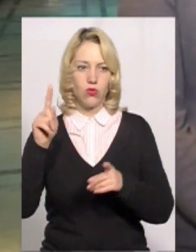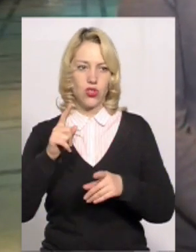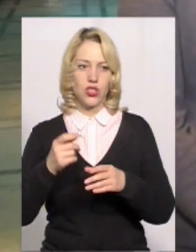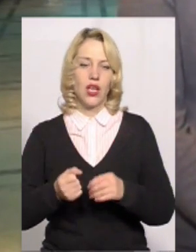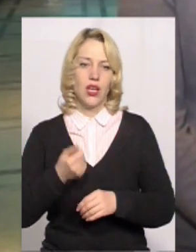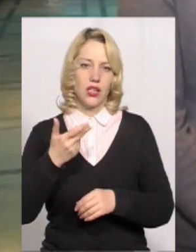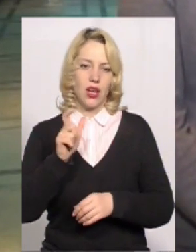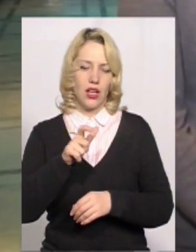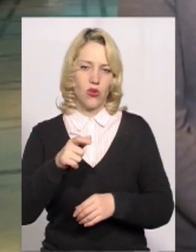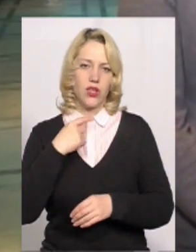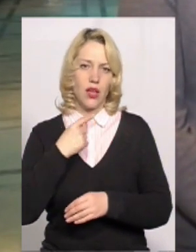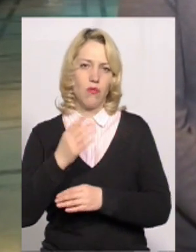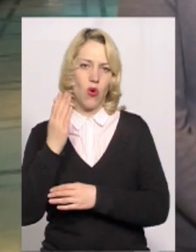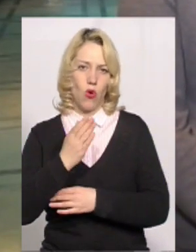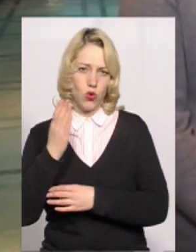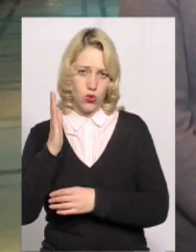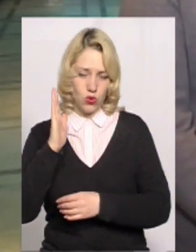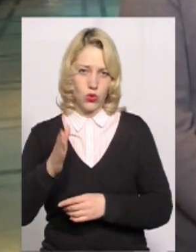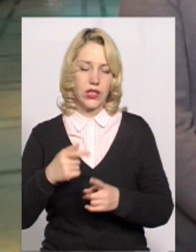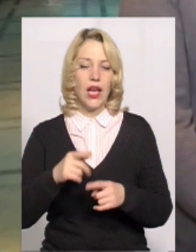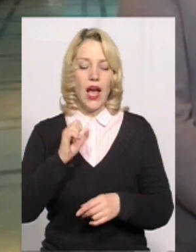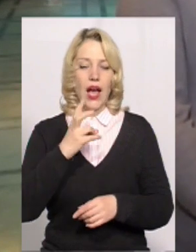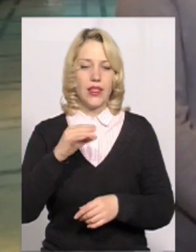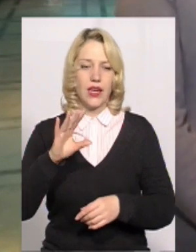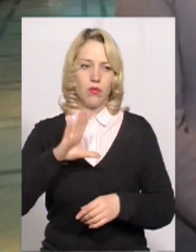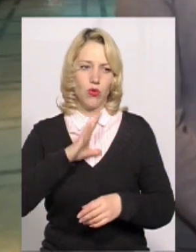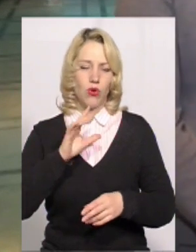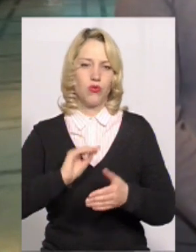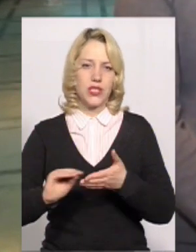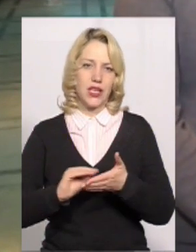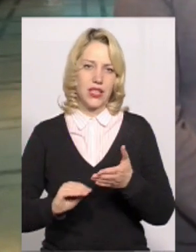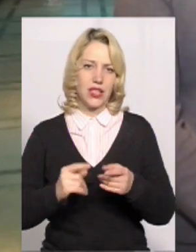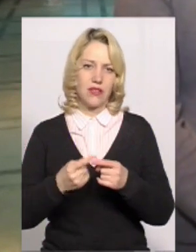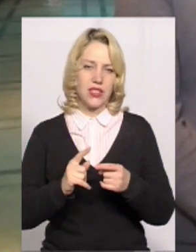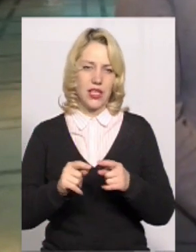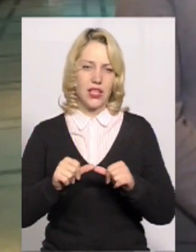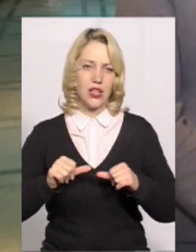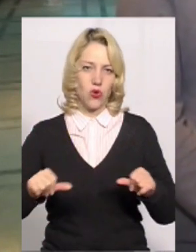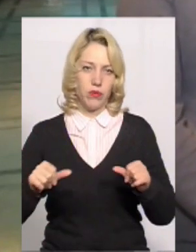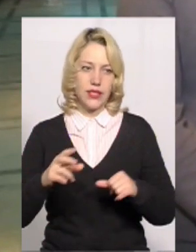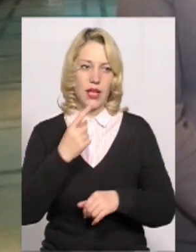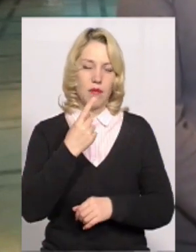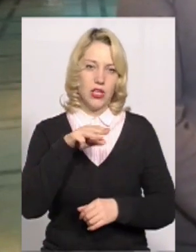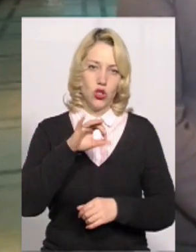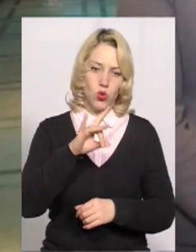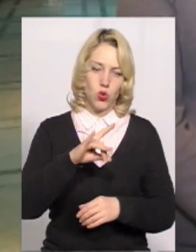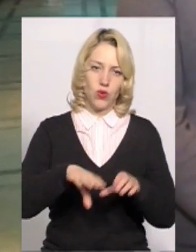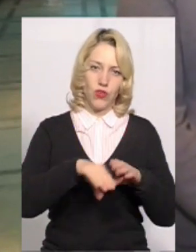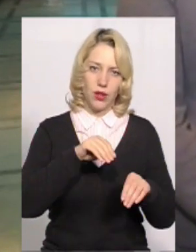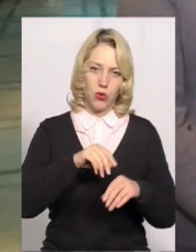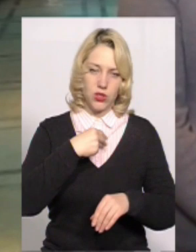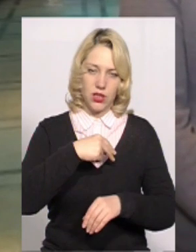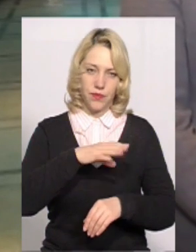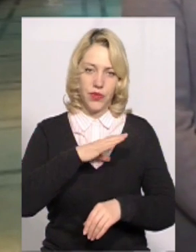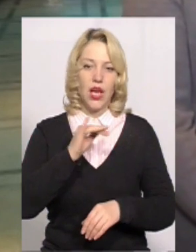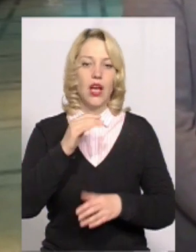що ще кілька чоловік проголосує. Пан Андрій був секретарем дільничних комісій і на першому турі. Скажіть,